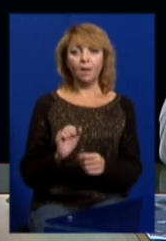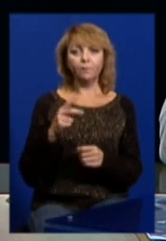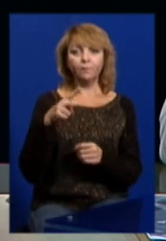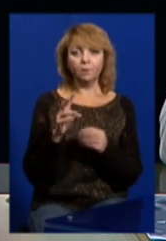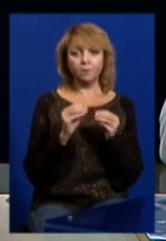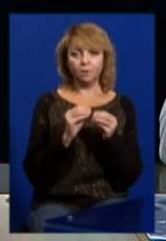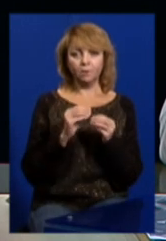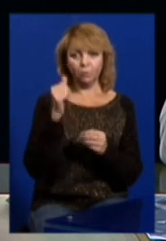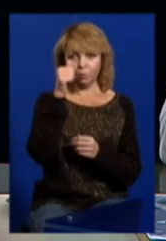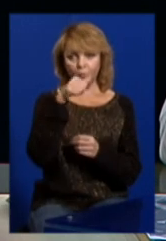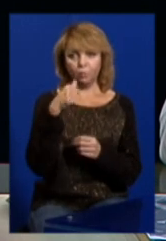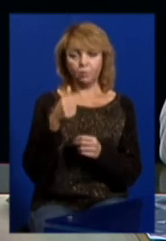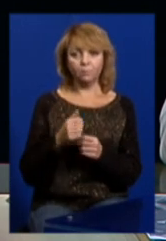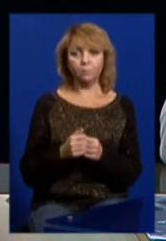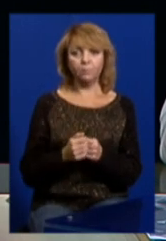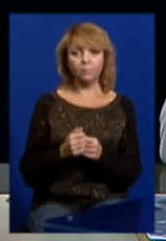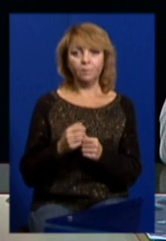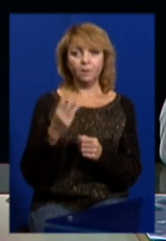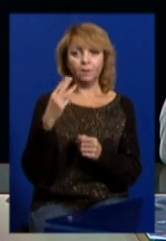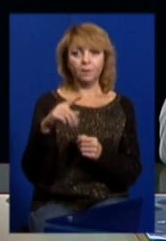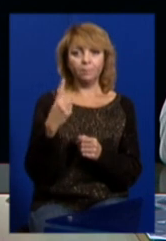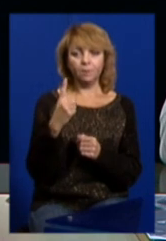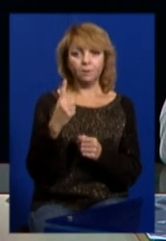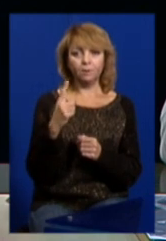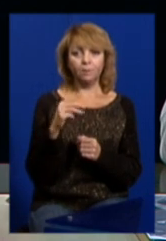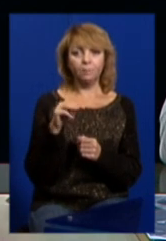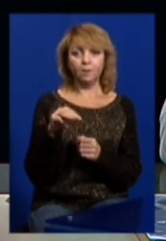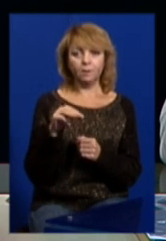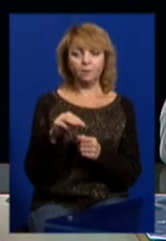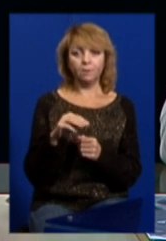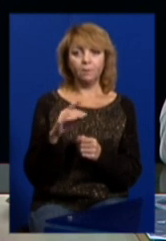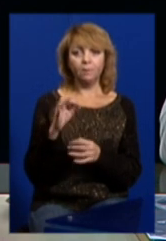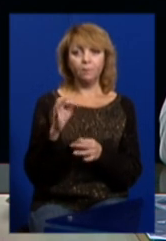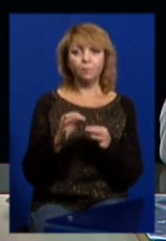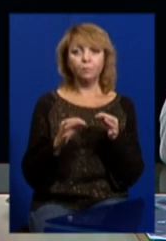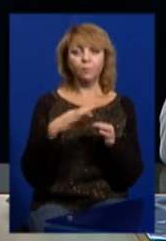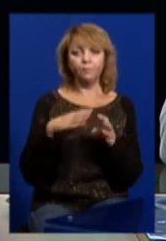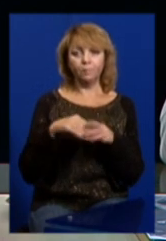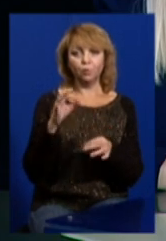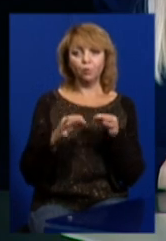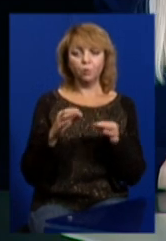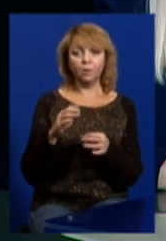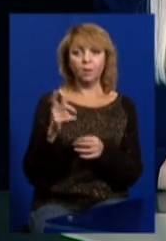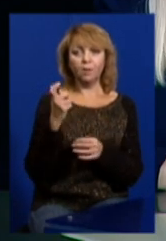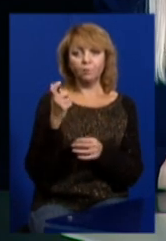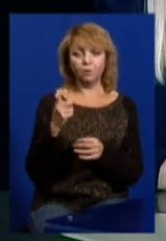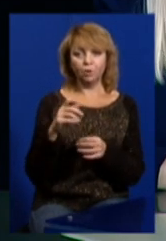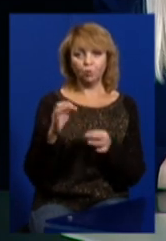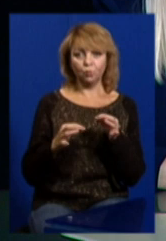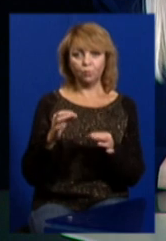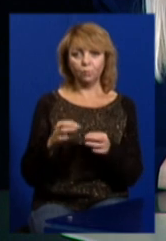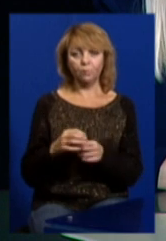році, 31 березня, суддєю апеляційного суду Харківського області. 27 років.